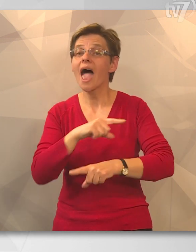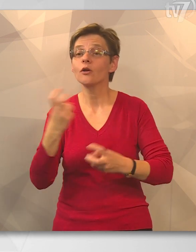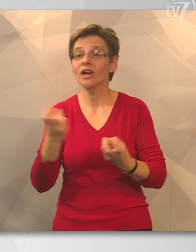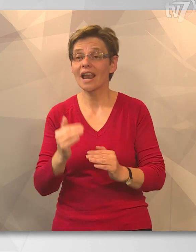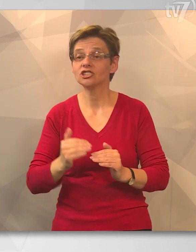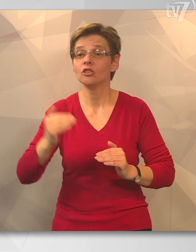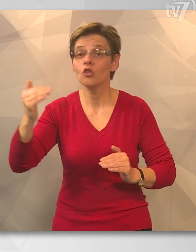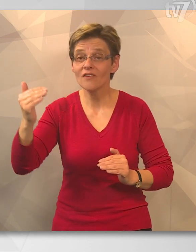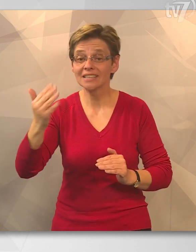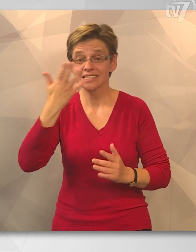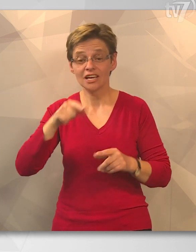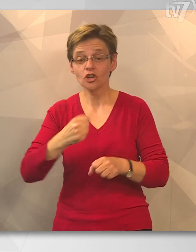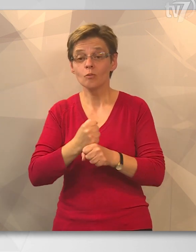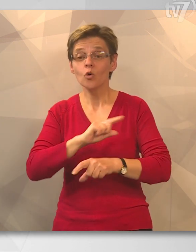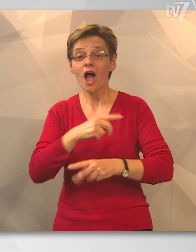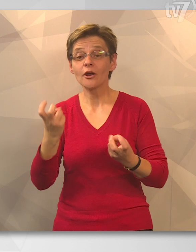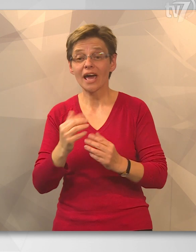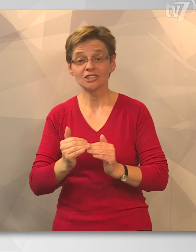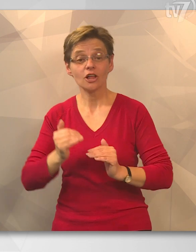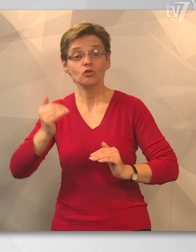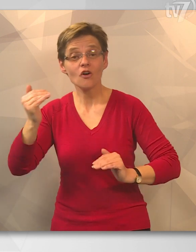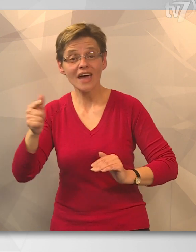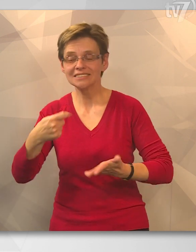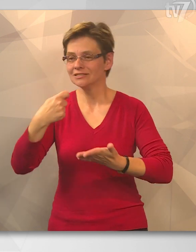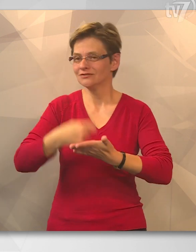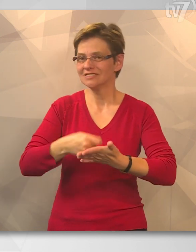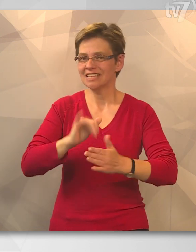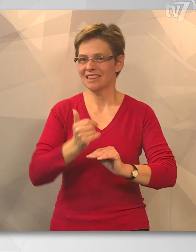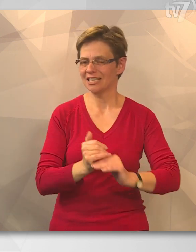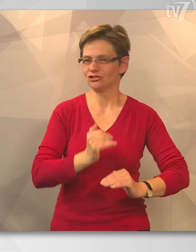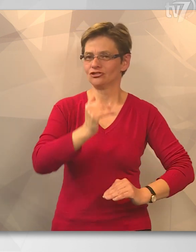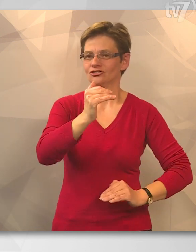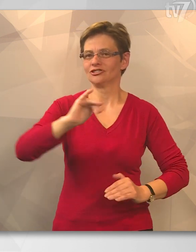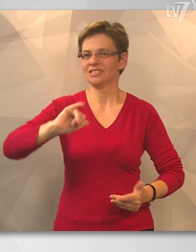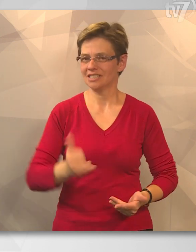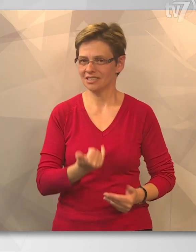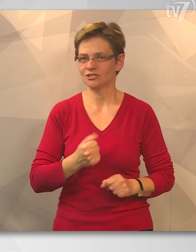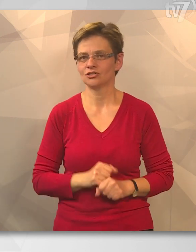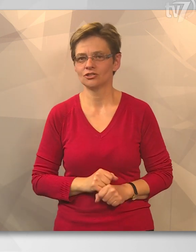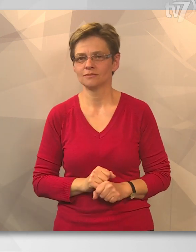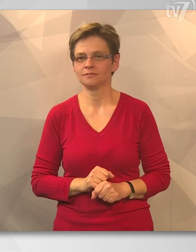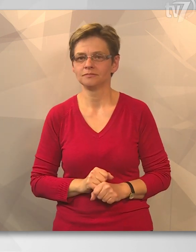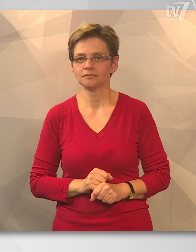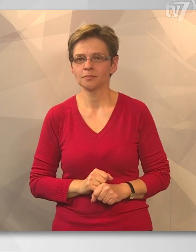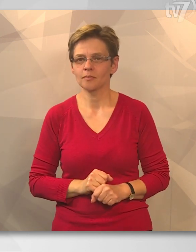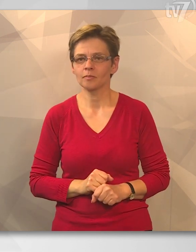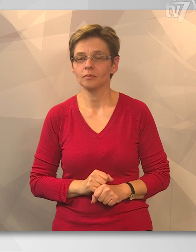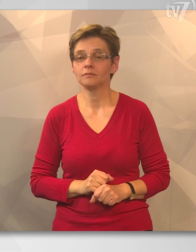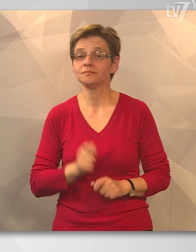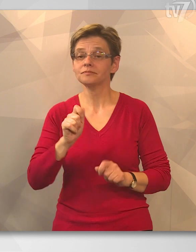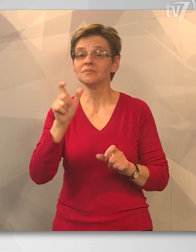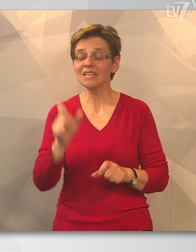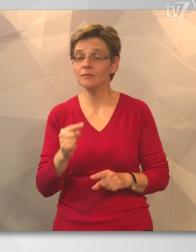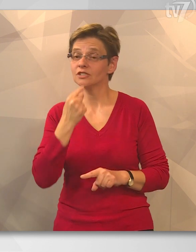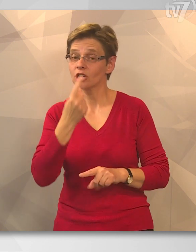munkaerőkereslet növekszik, és hogyha a munkaerőkereslet növekszik, ez a bérek növekedését is magával hozza.